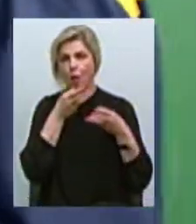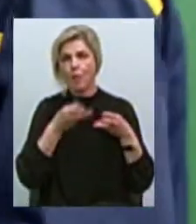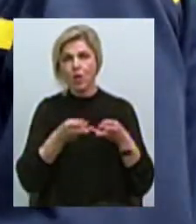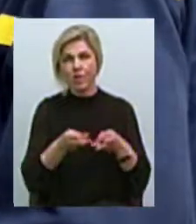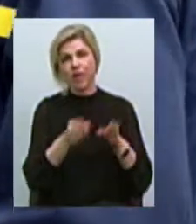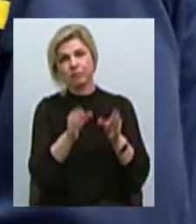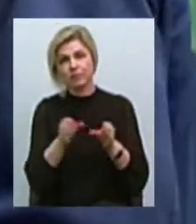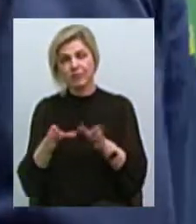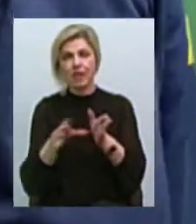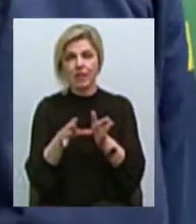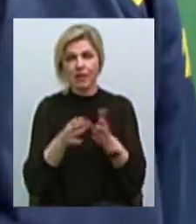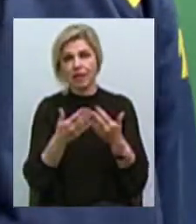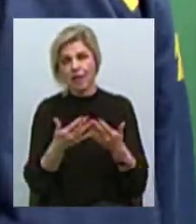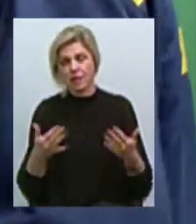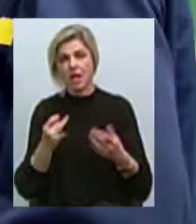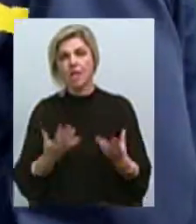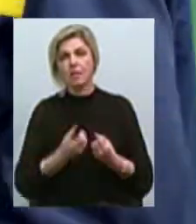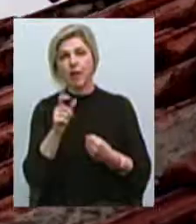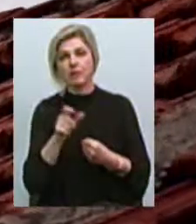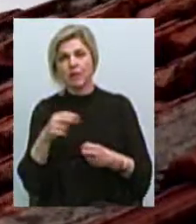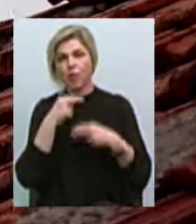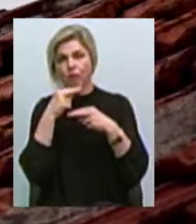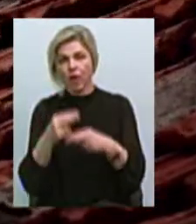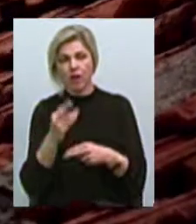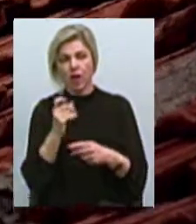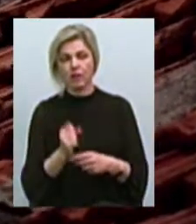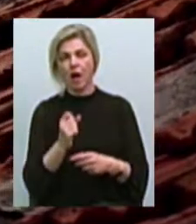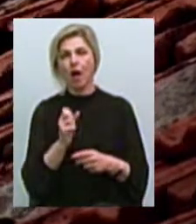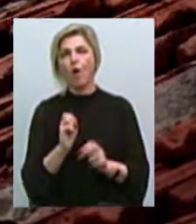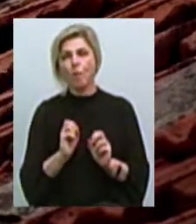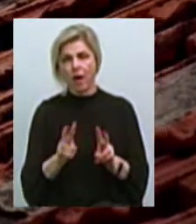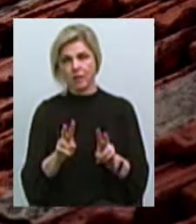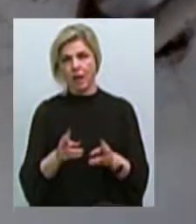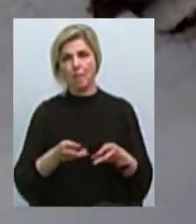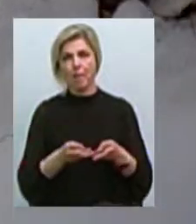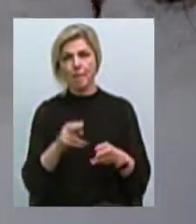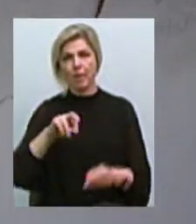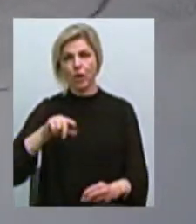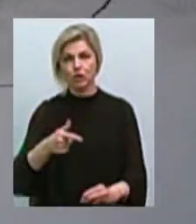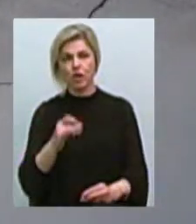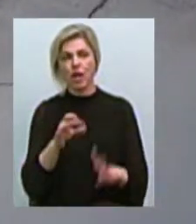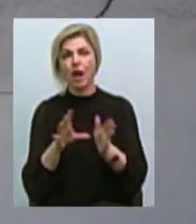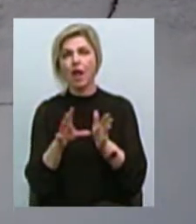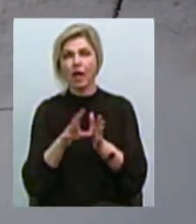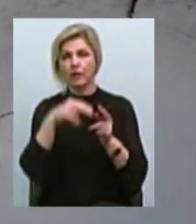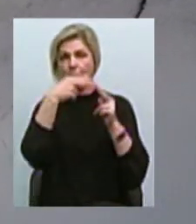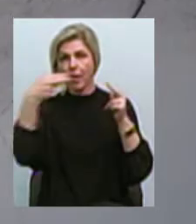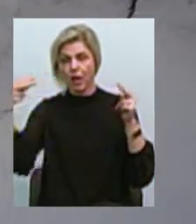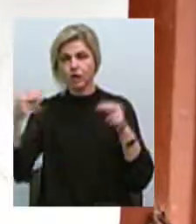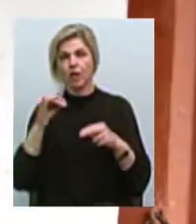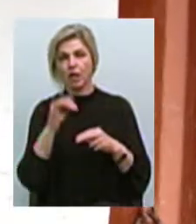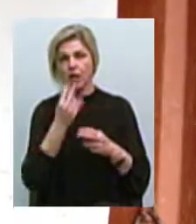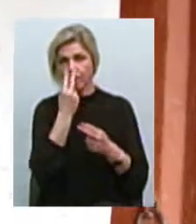оселі. Рятувальники звернули увагу мешканців на справність пічного опалення, стан електромереж. Розповіли про небезпеку